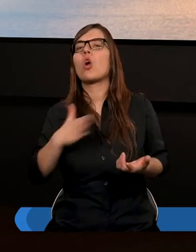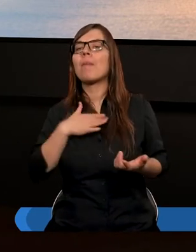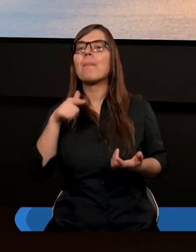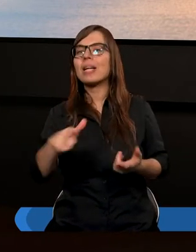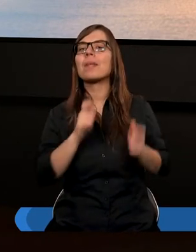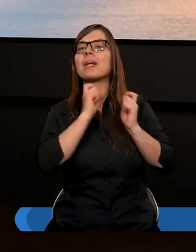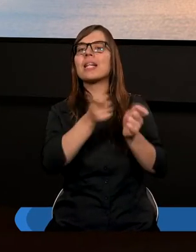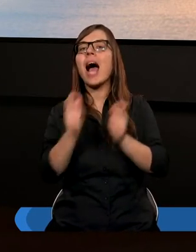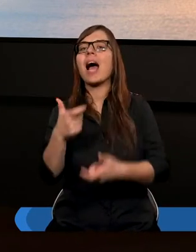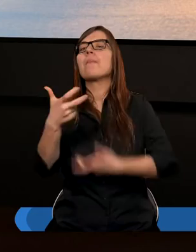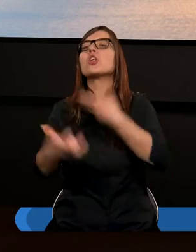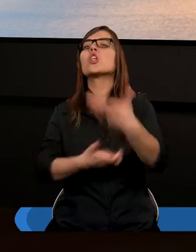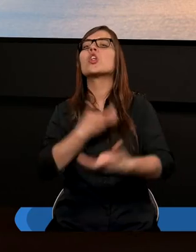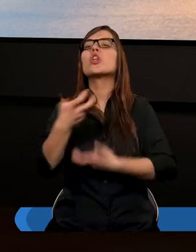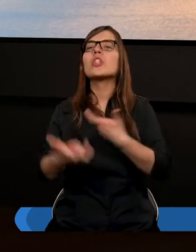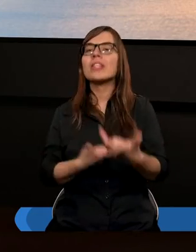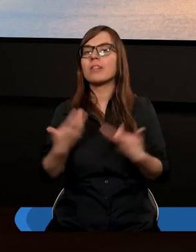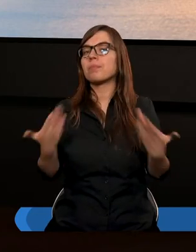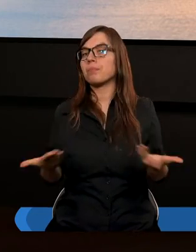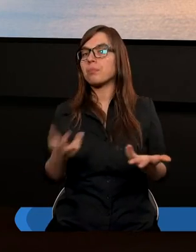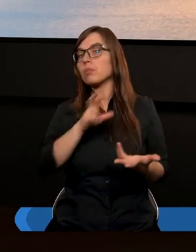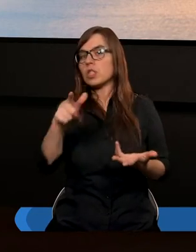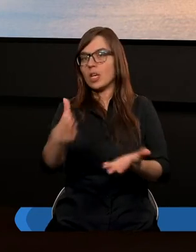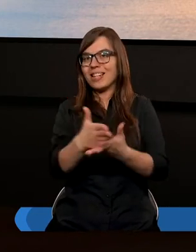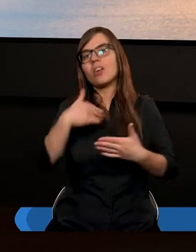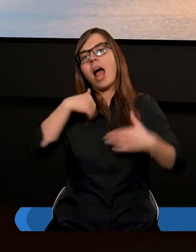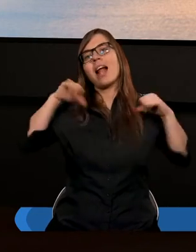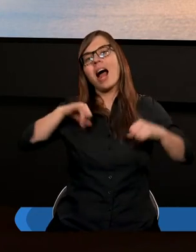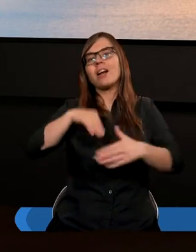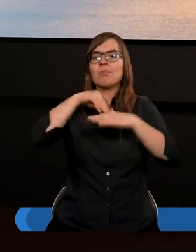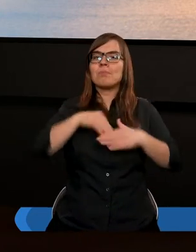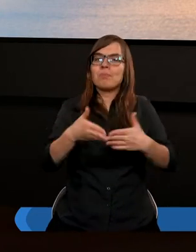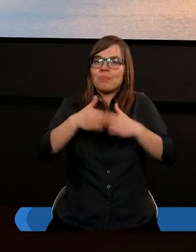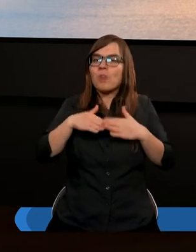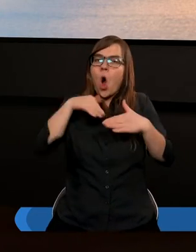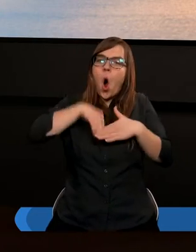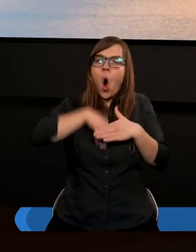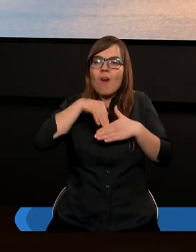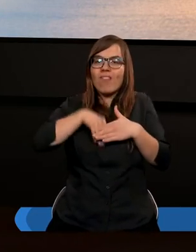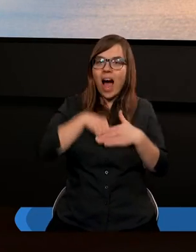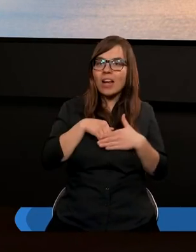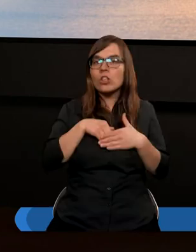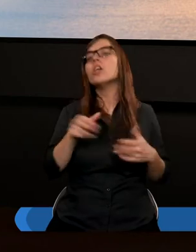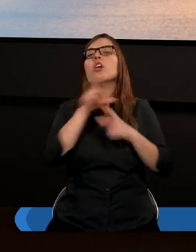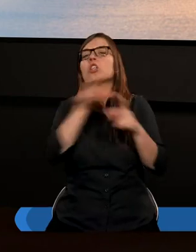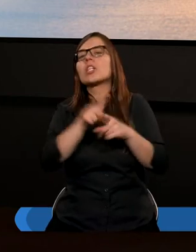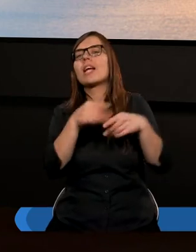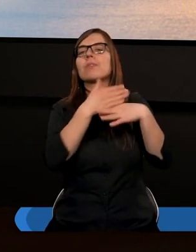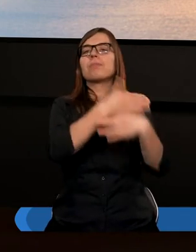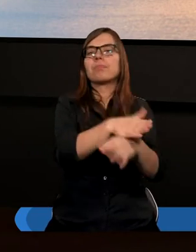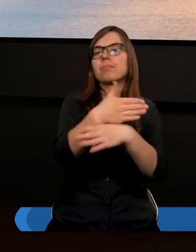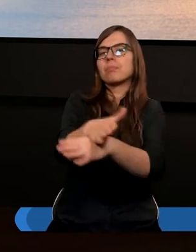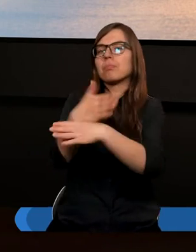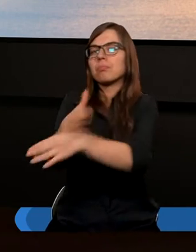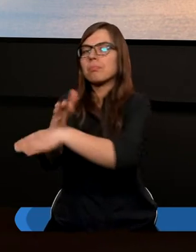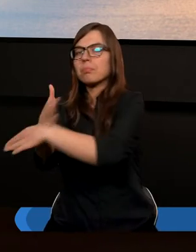darami czynić? Czy je tylko zachowywać dla siebie, czy może też dzielić się